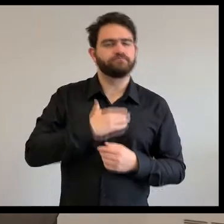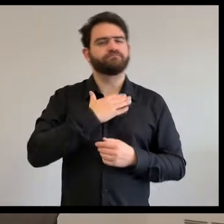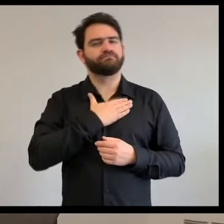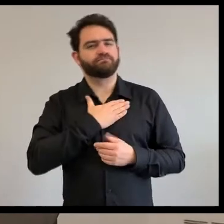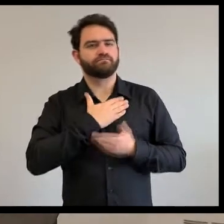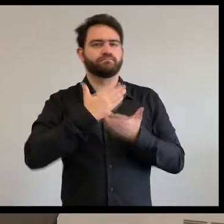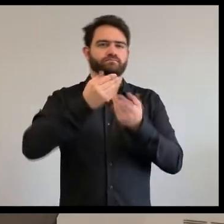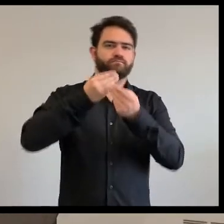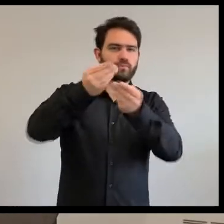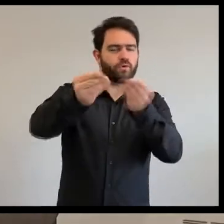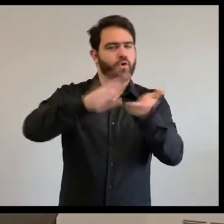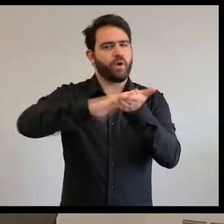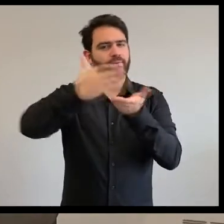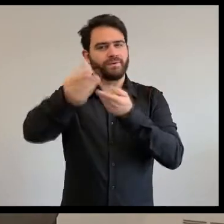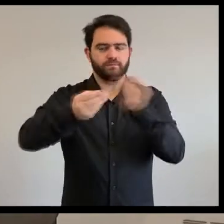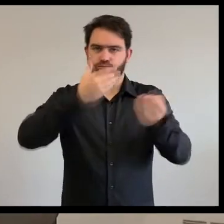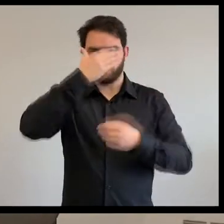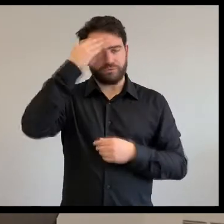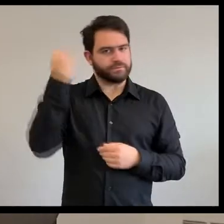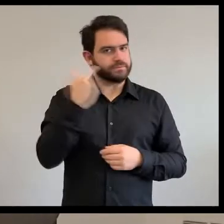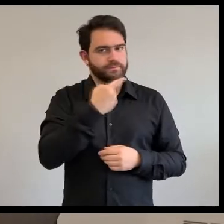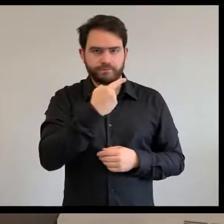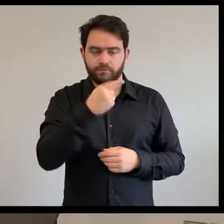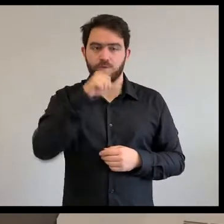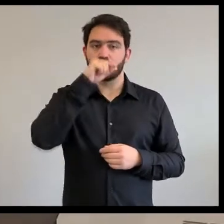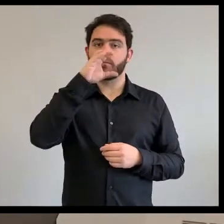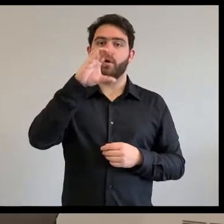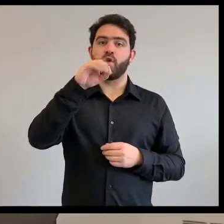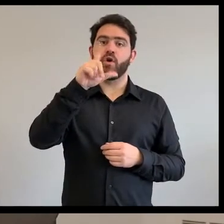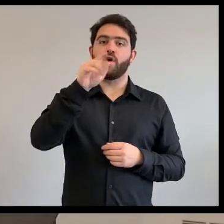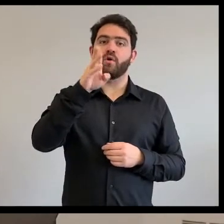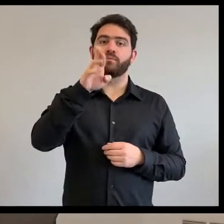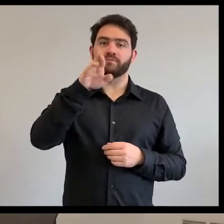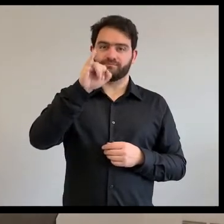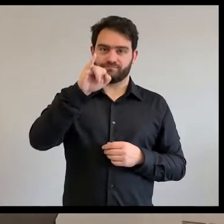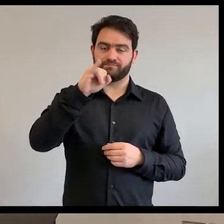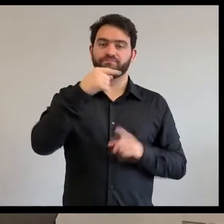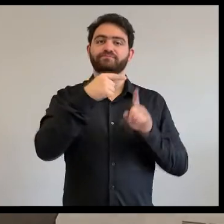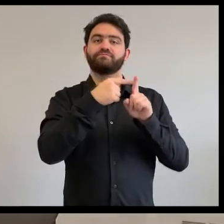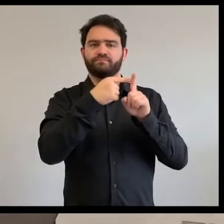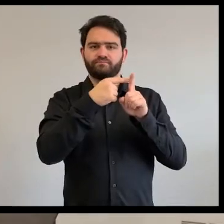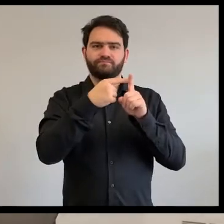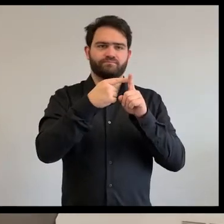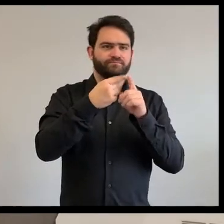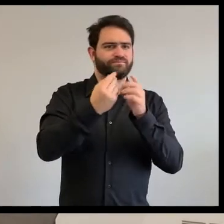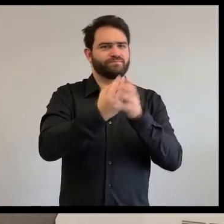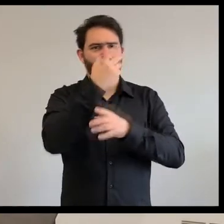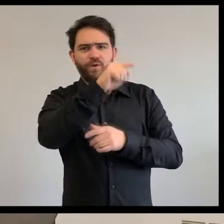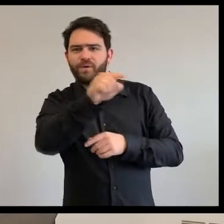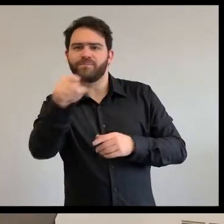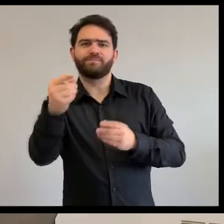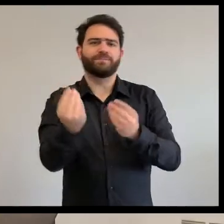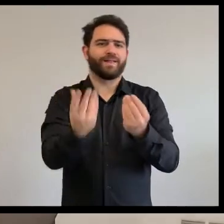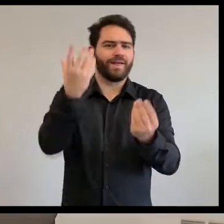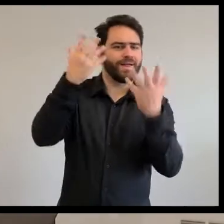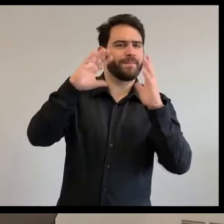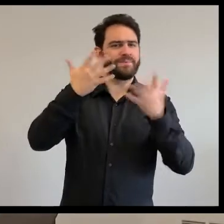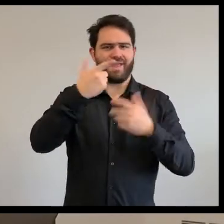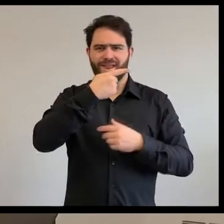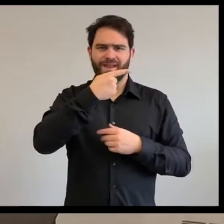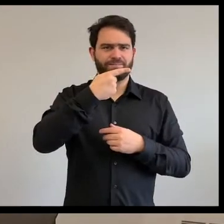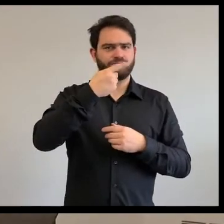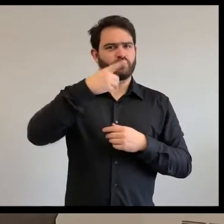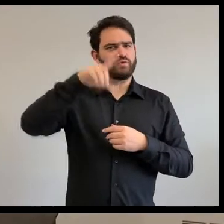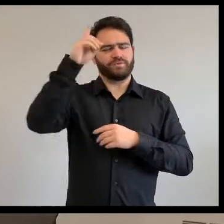de maïs pour faire un autre animal, ils ont trouvé une pierre, une petite pierre d'écharpe. Et là, ils ont